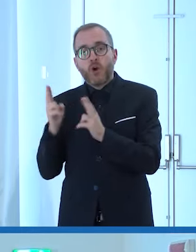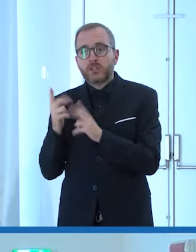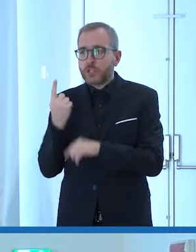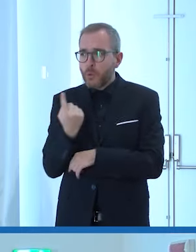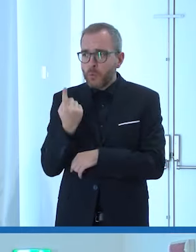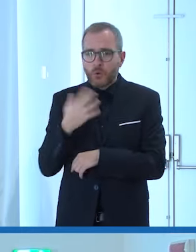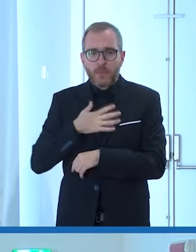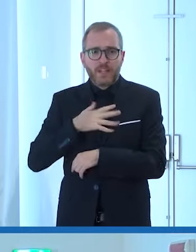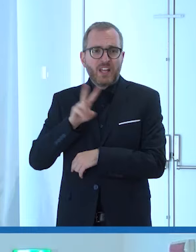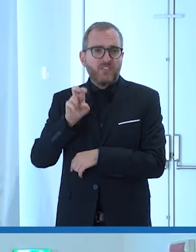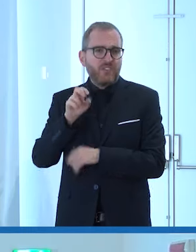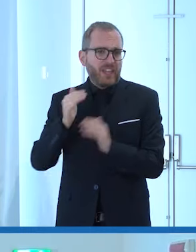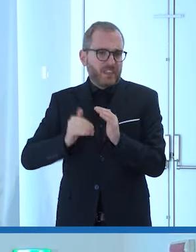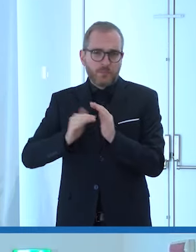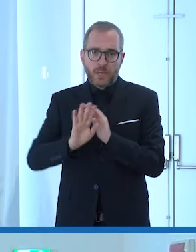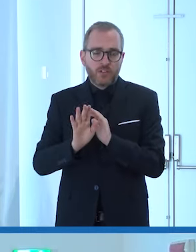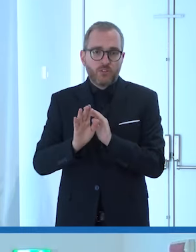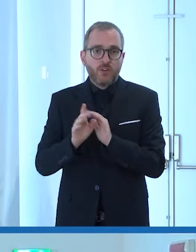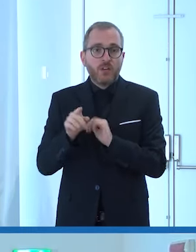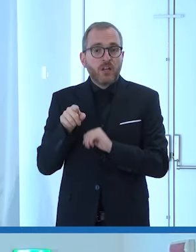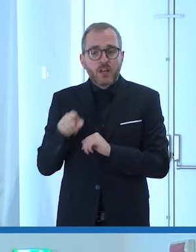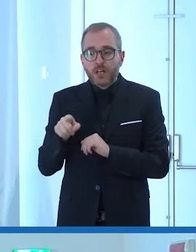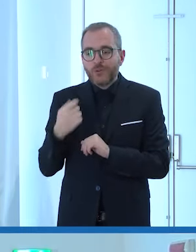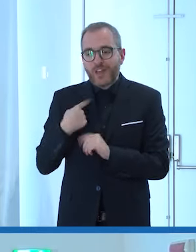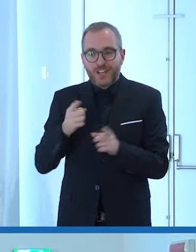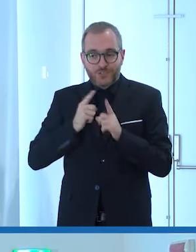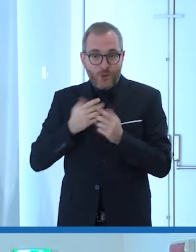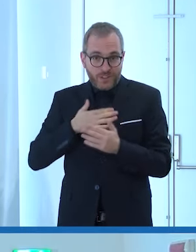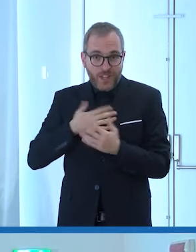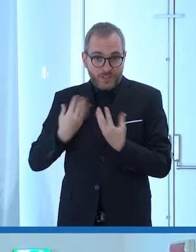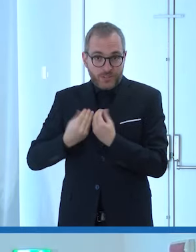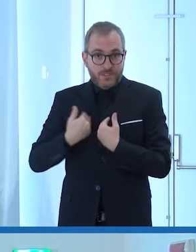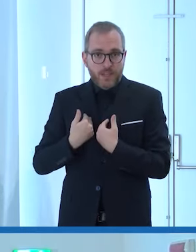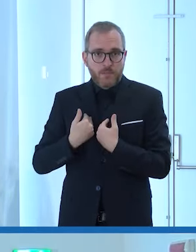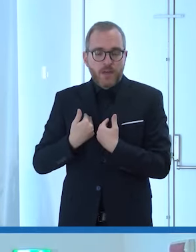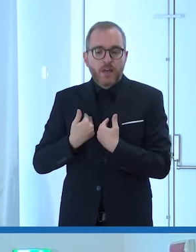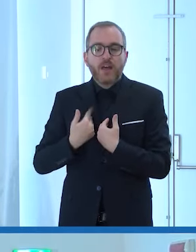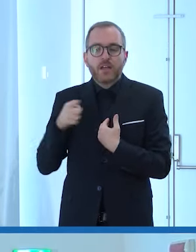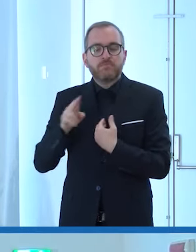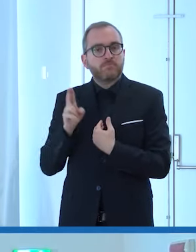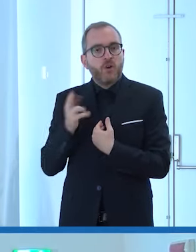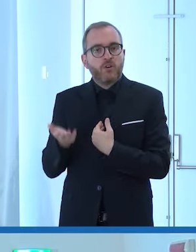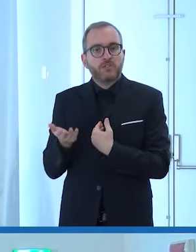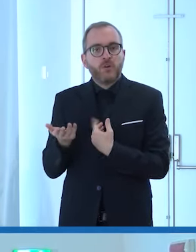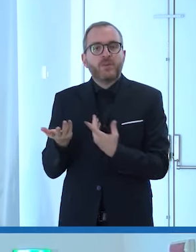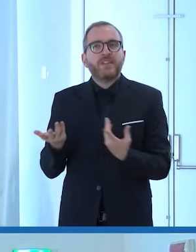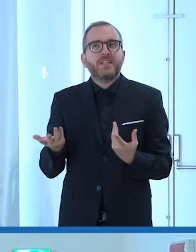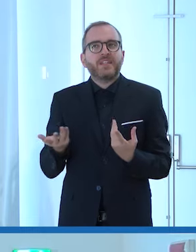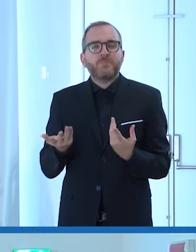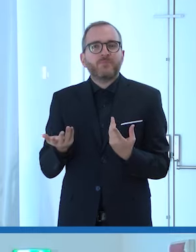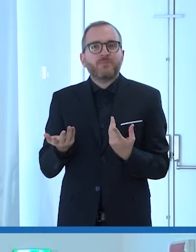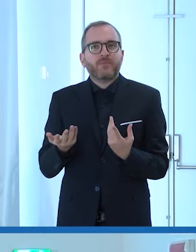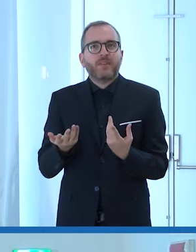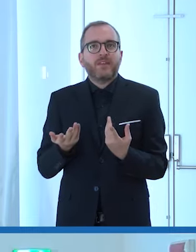vent'anni ed era un mio soldato quindi come si fa a pensare di